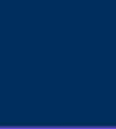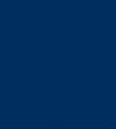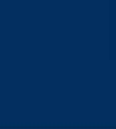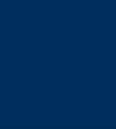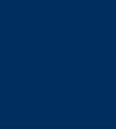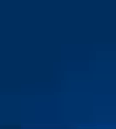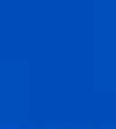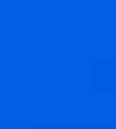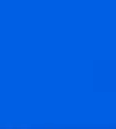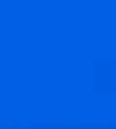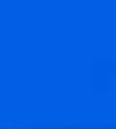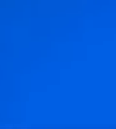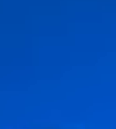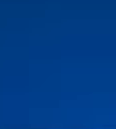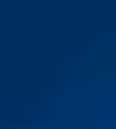Музей